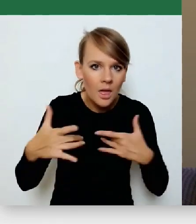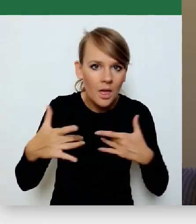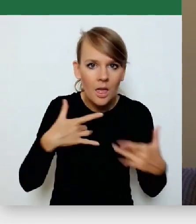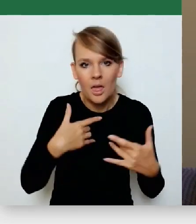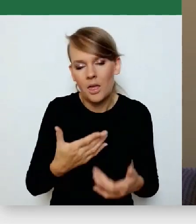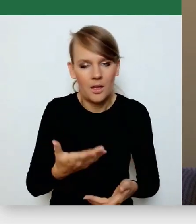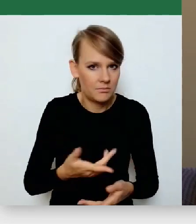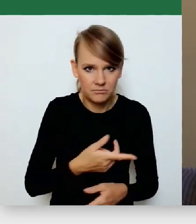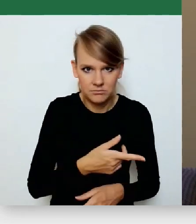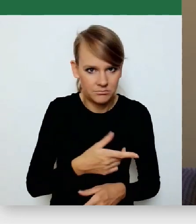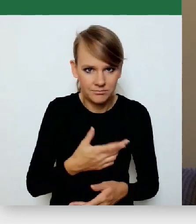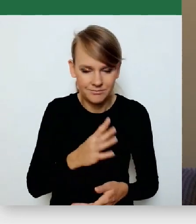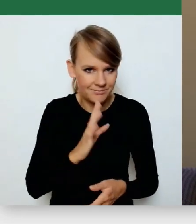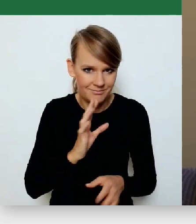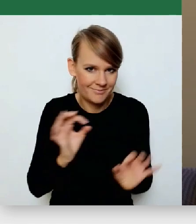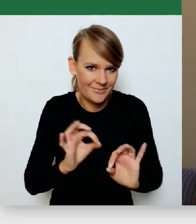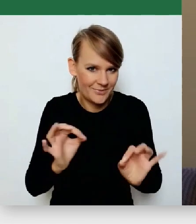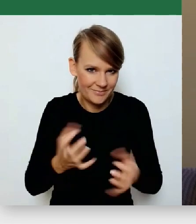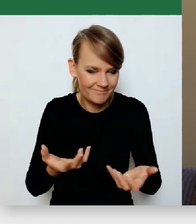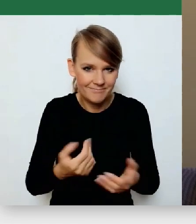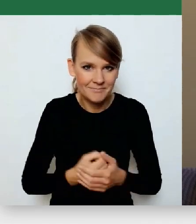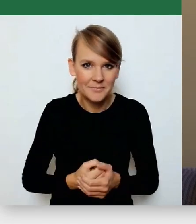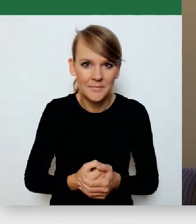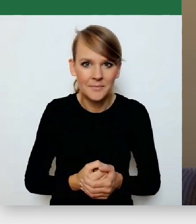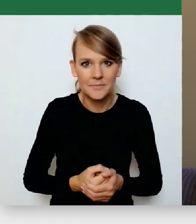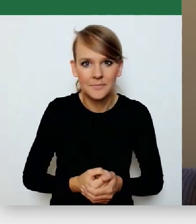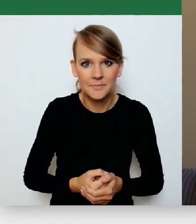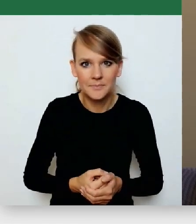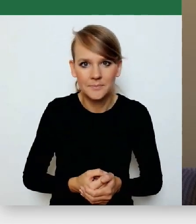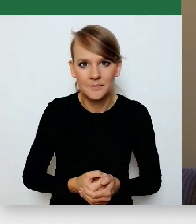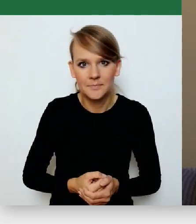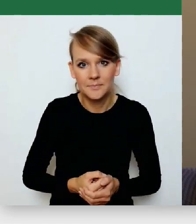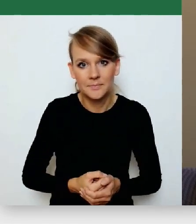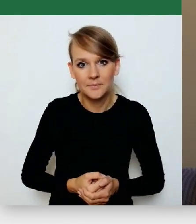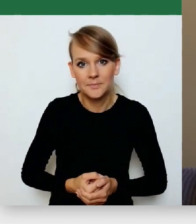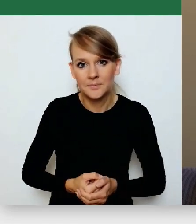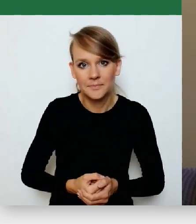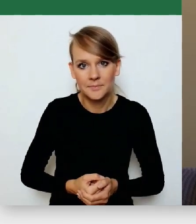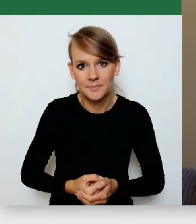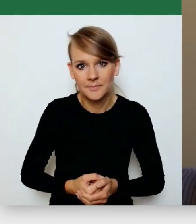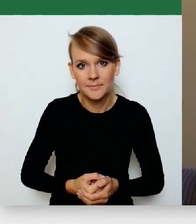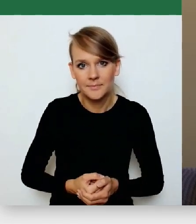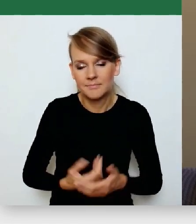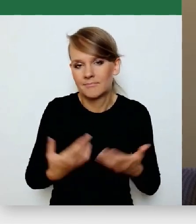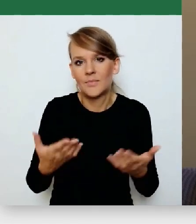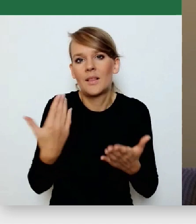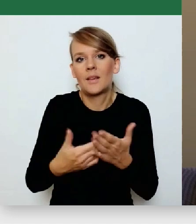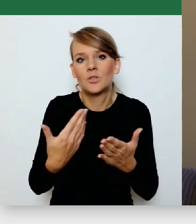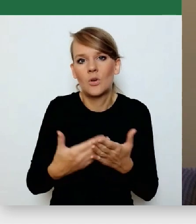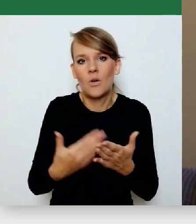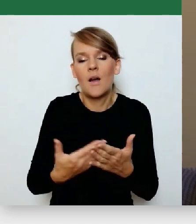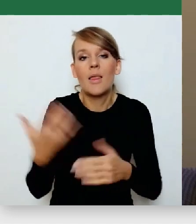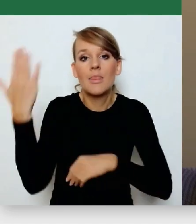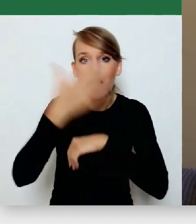tym w pewnym sensie nie polega, tak, no bo dlaczego ma być tak, że na końcu nasi